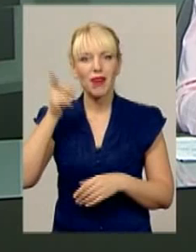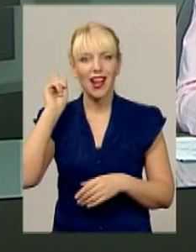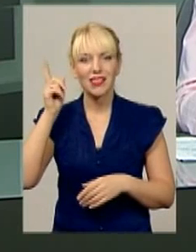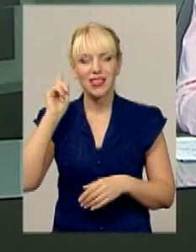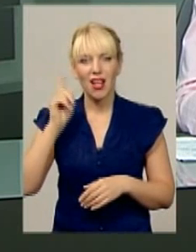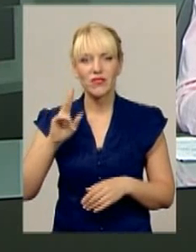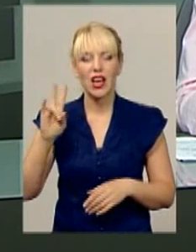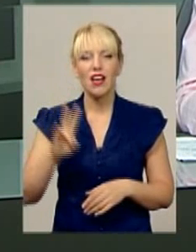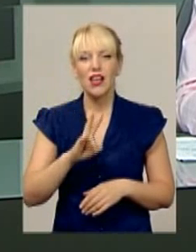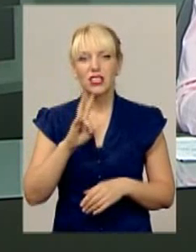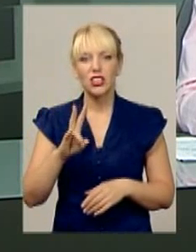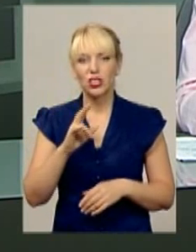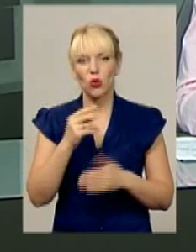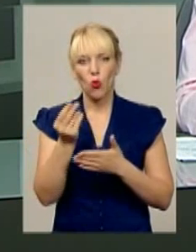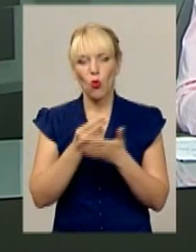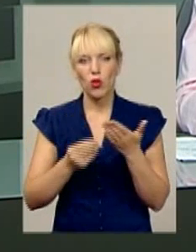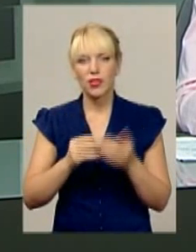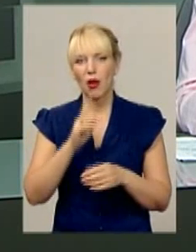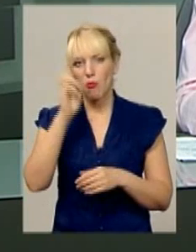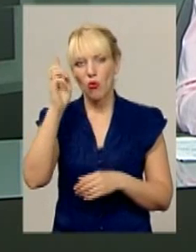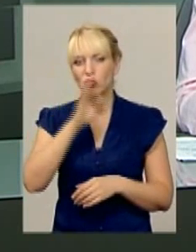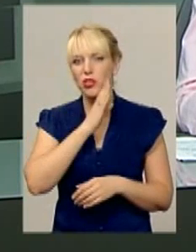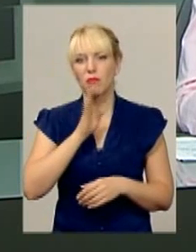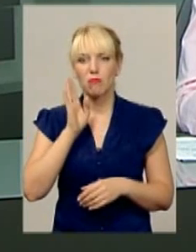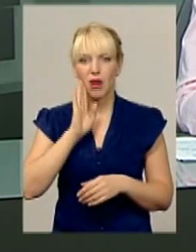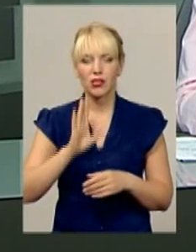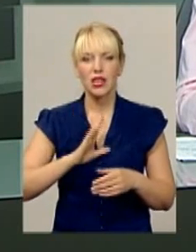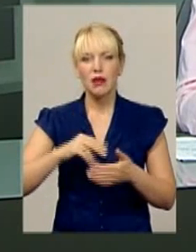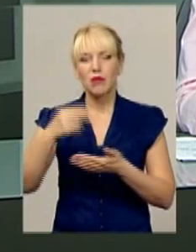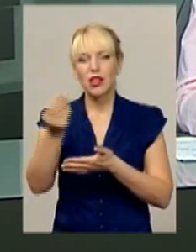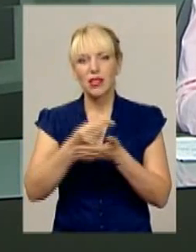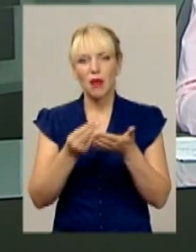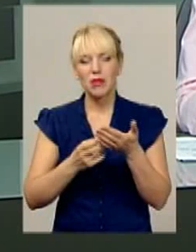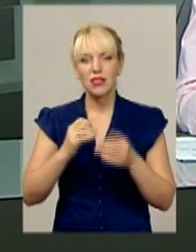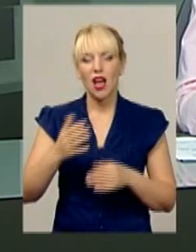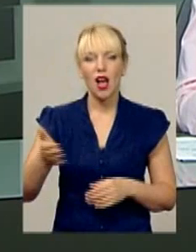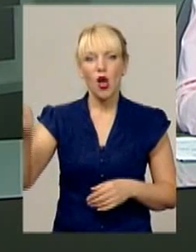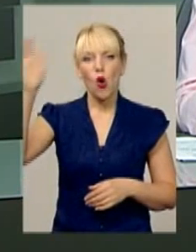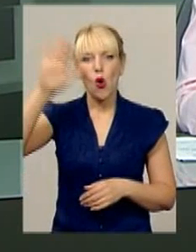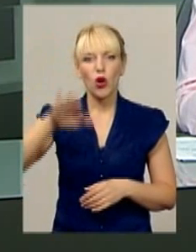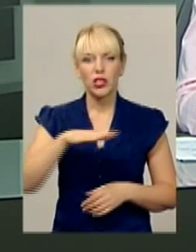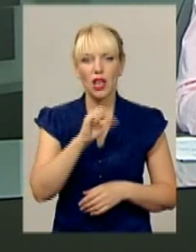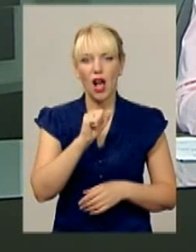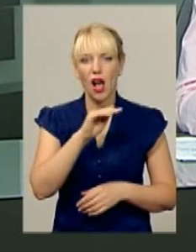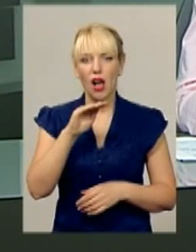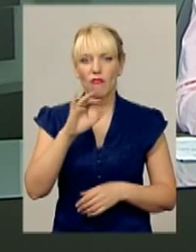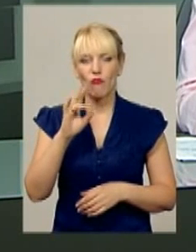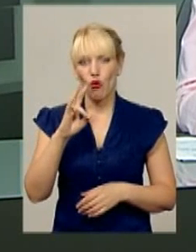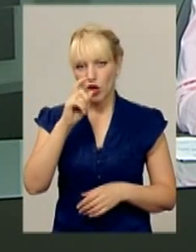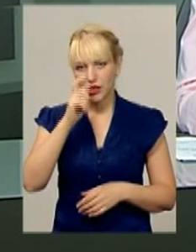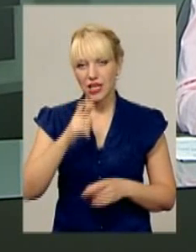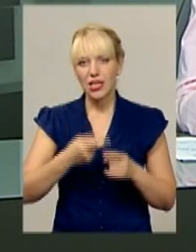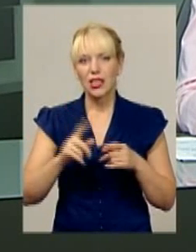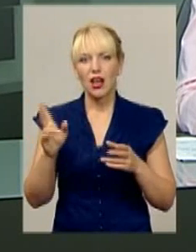Ігорської Божої Матері, написана православним чернецтвом на горі Афон та подарована тутешньому духовництву і пастві